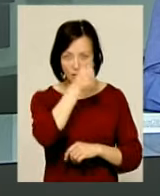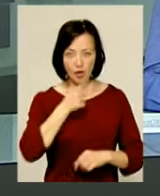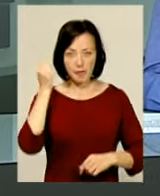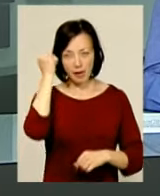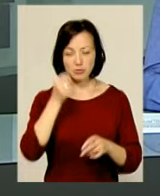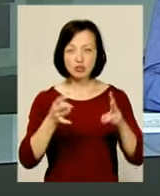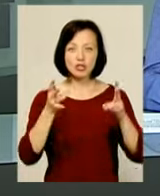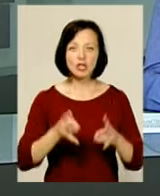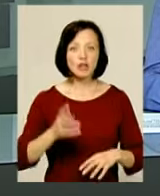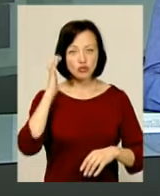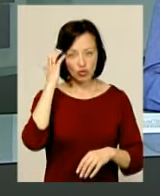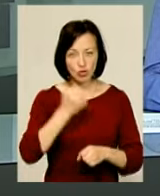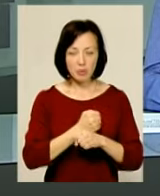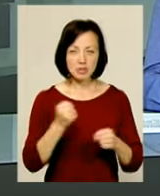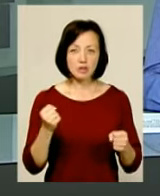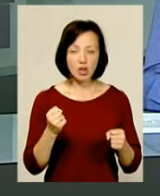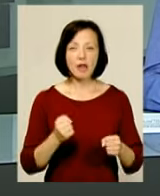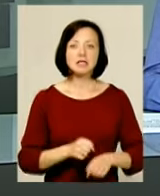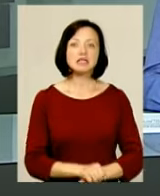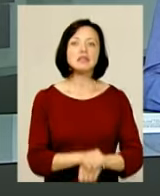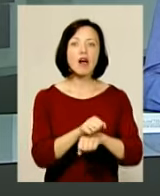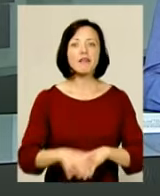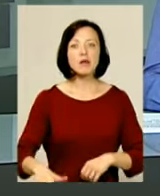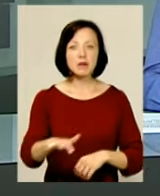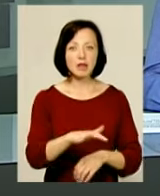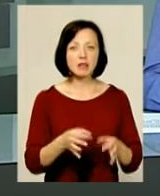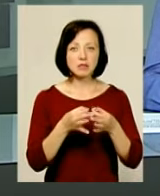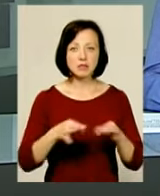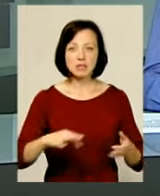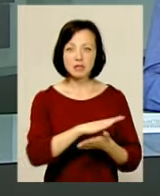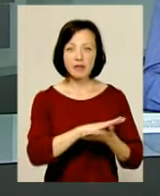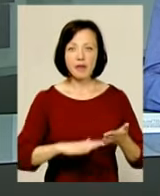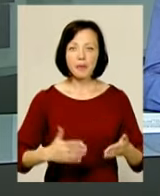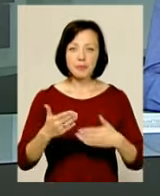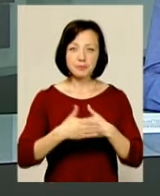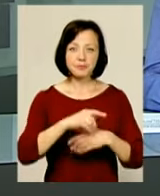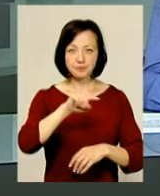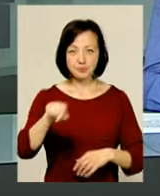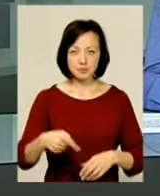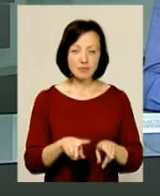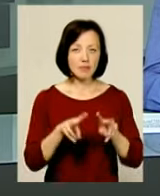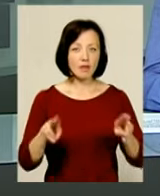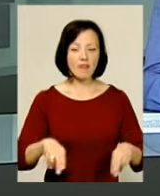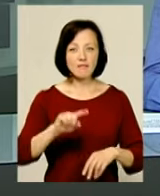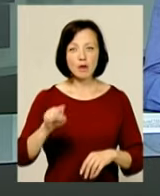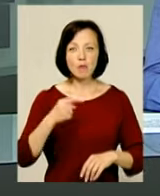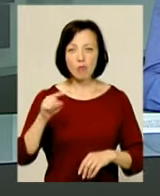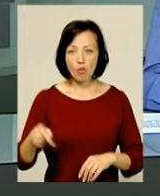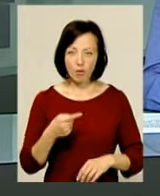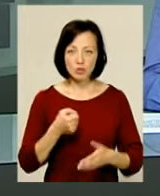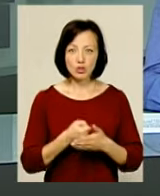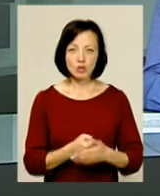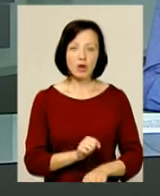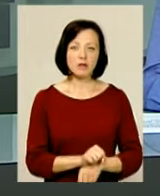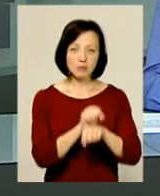жертв Чорнобильської катастрофи. Страйк на Майдані і Незалежності тривав близько години. Із аналогічними вимогами до